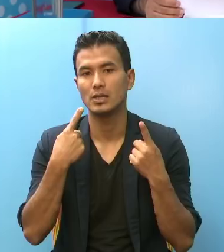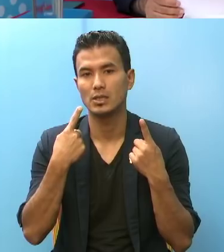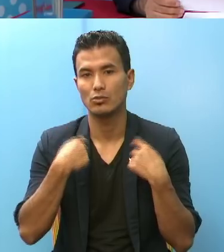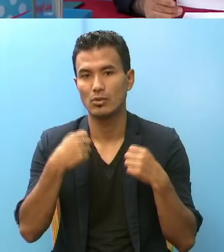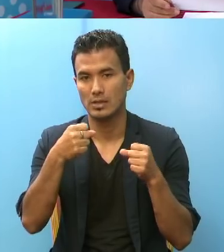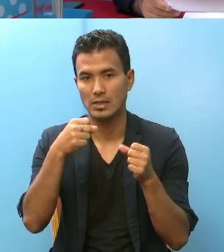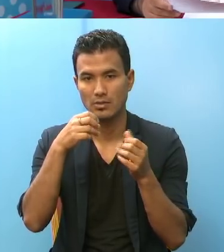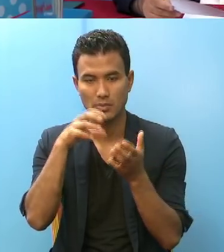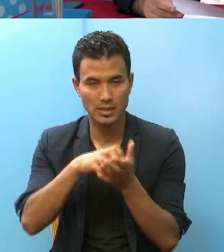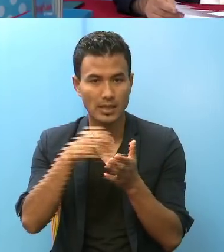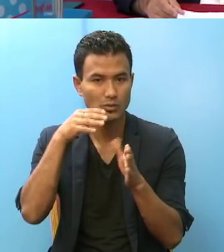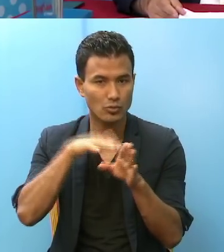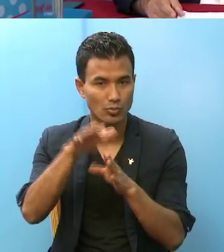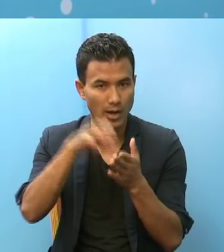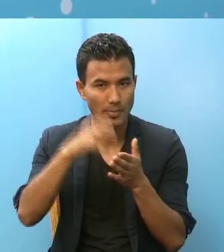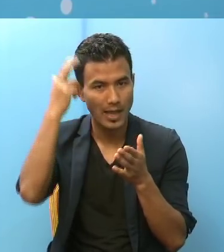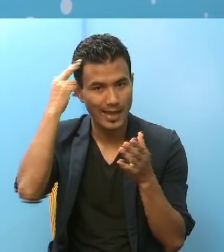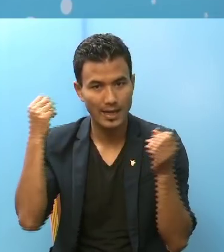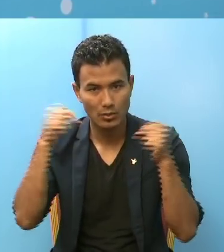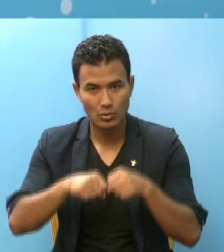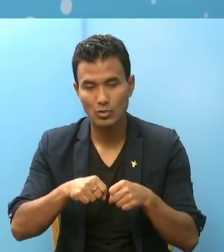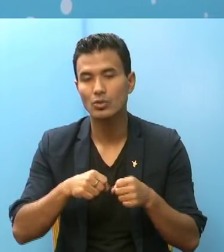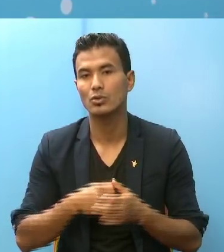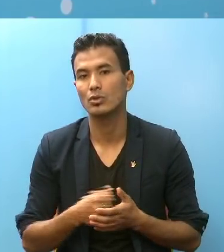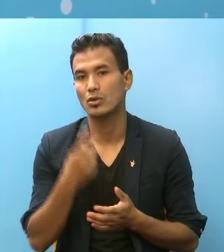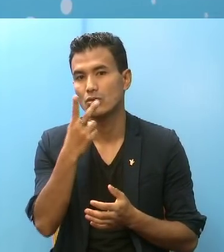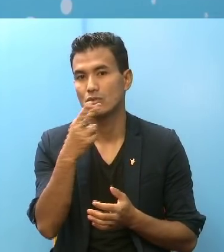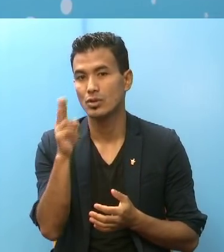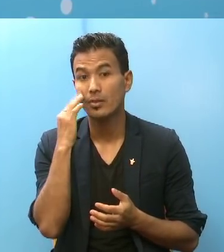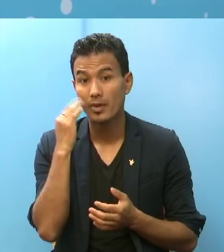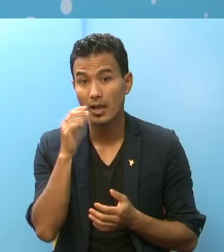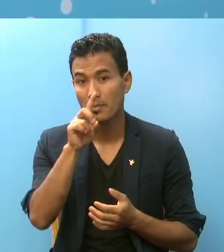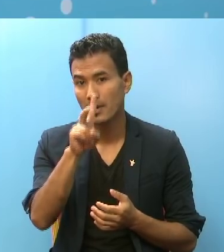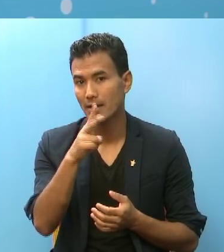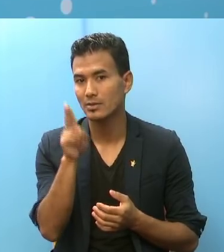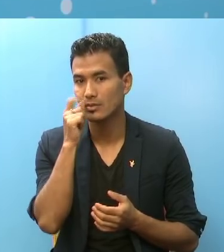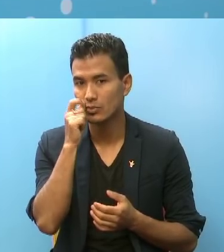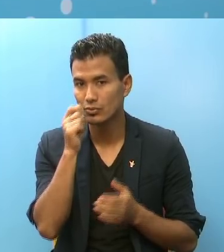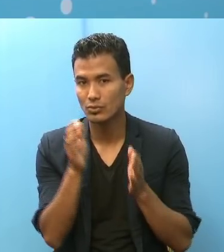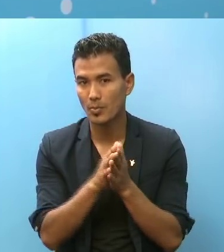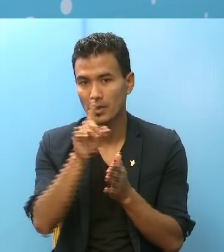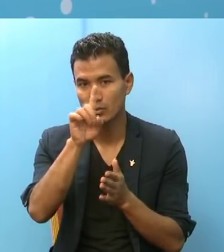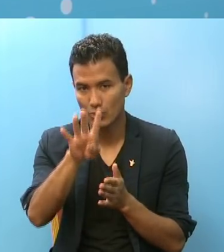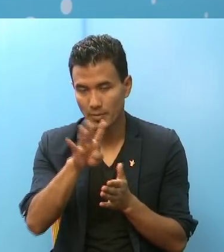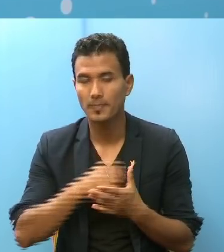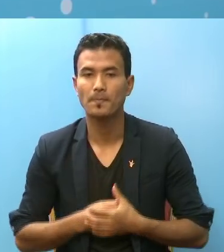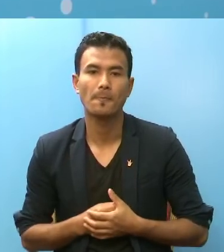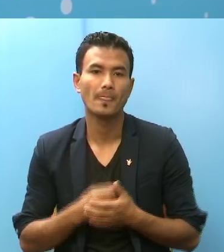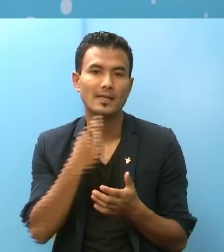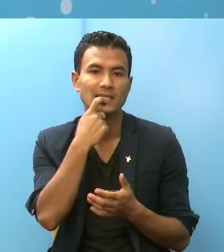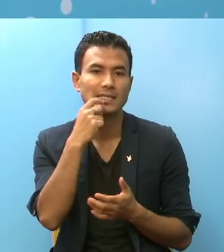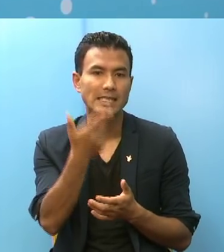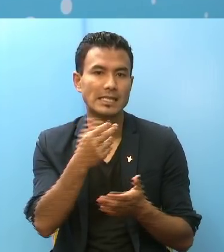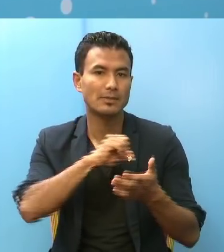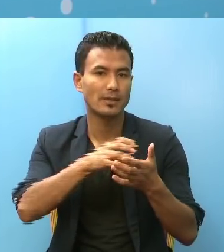जुम्ला मा काली कोट का 2 जन महिला र 12 जन पुरूस गरी 4 जन सेति